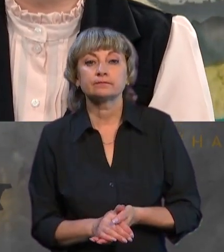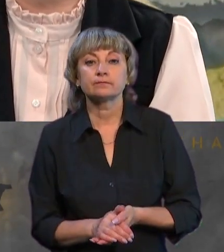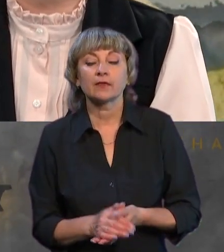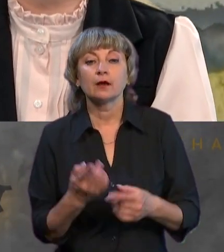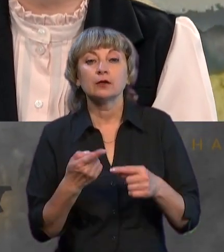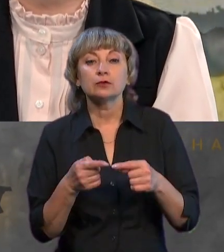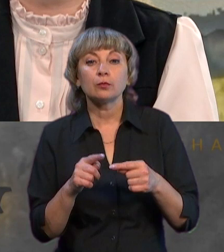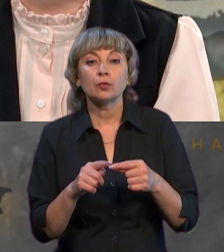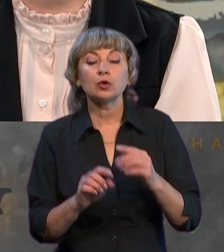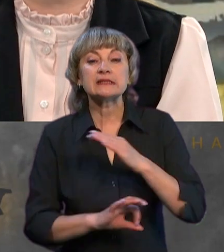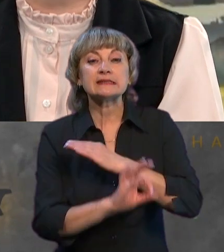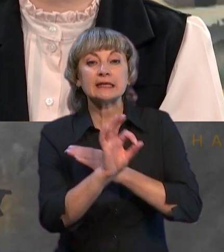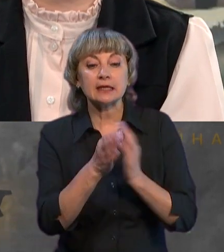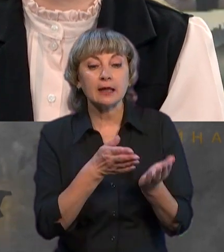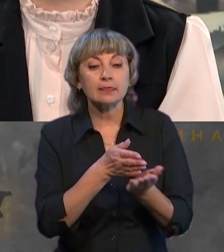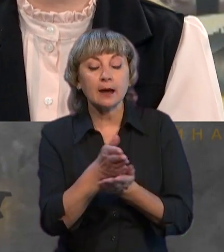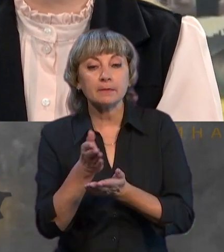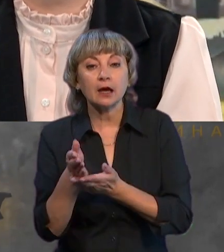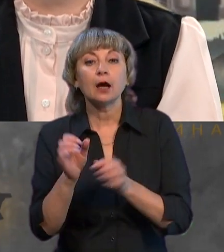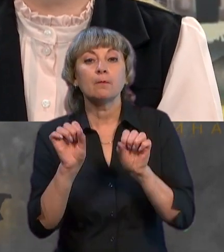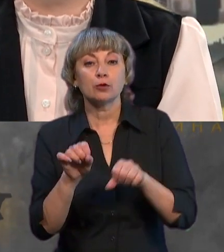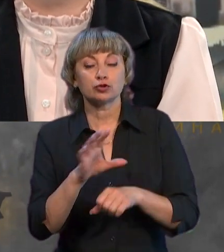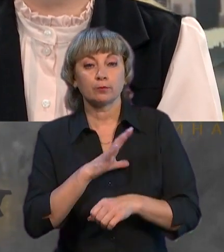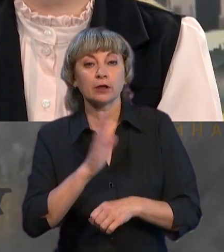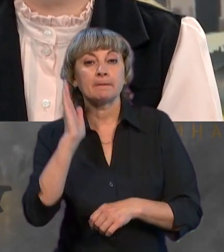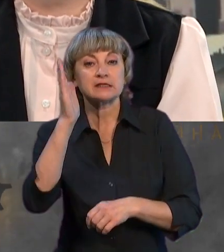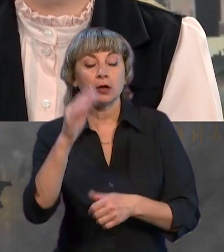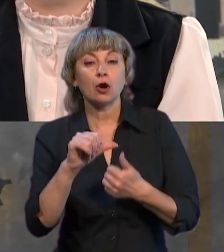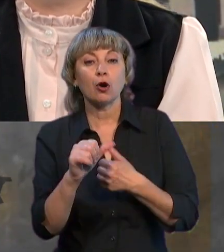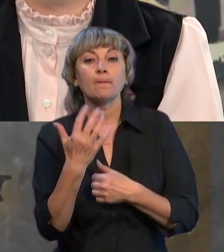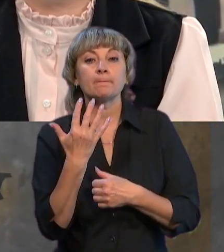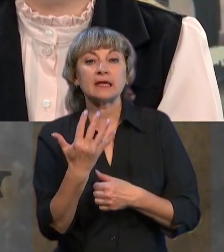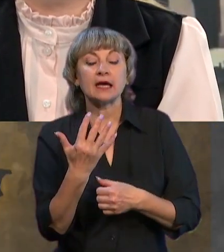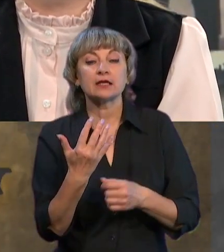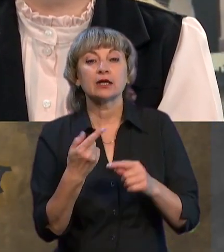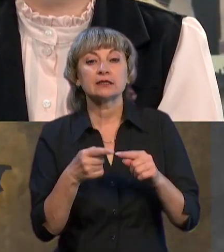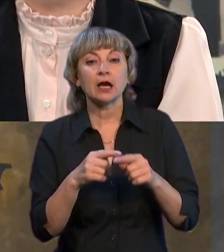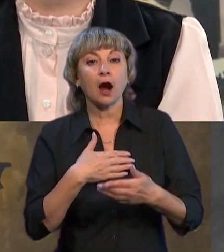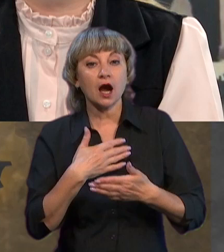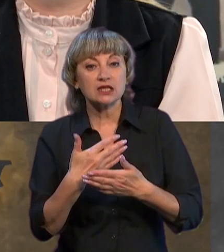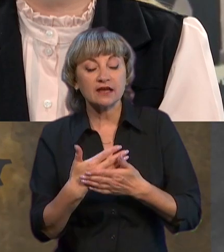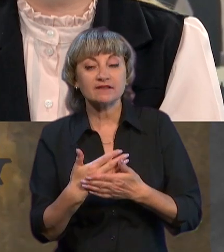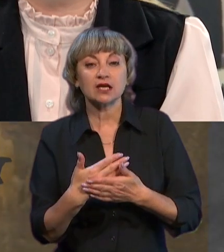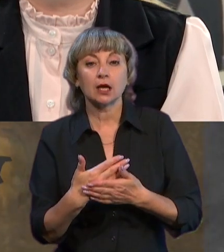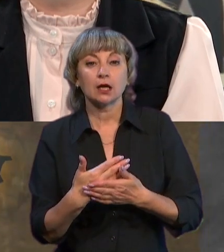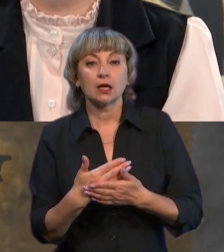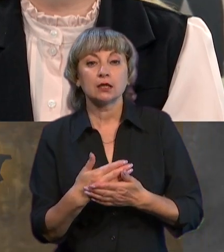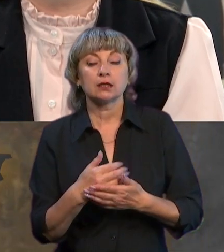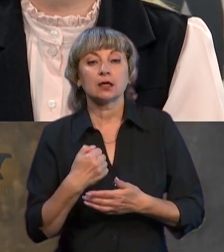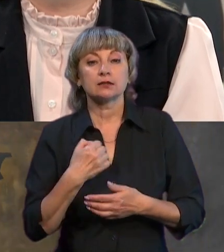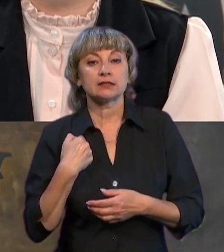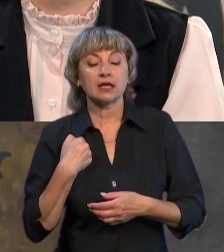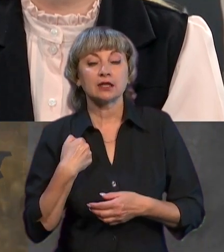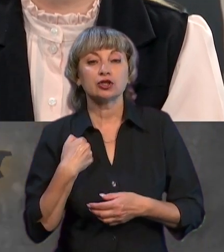Тому свідні напрямки якраз також можуть бути перспективні, особливо 5 тих сьогодні активних стратегічних